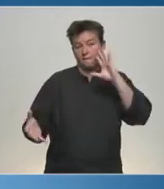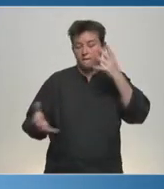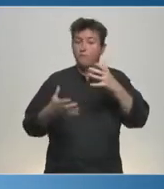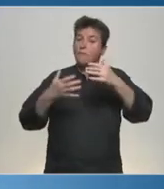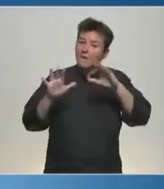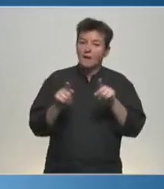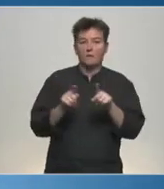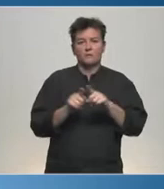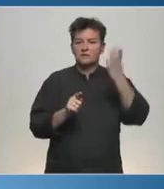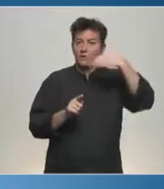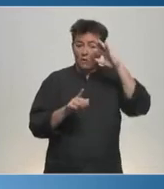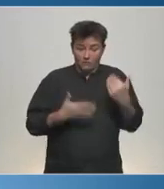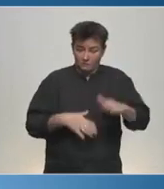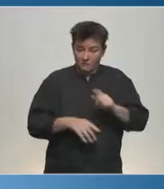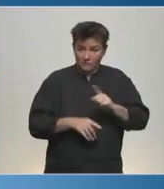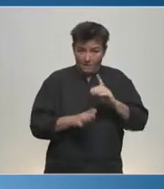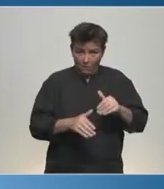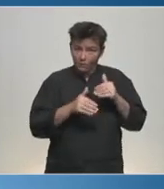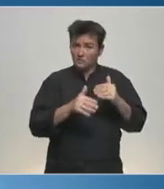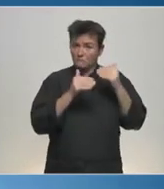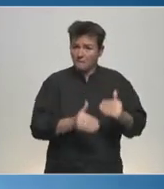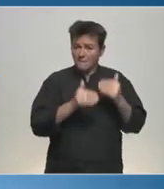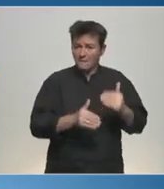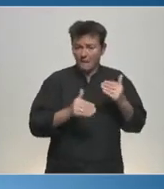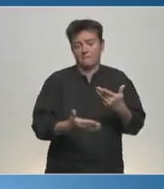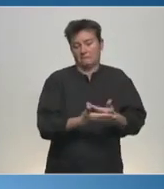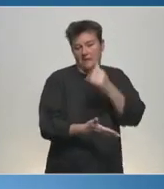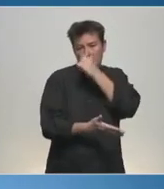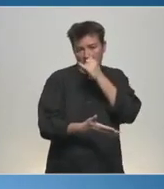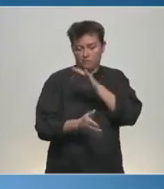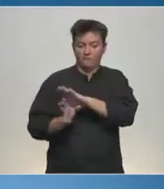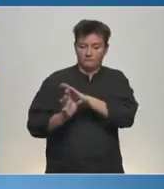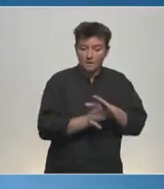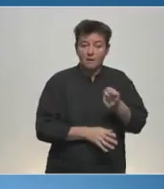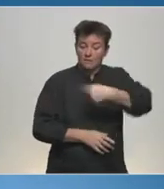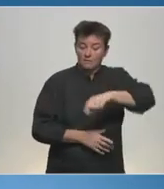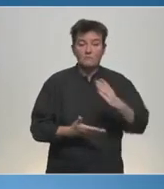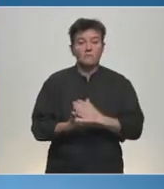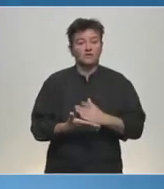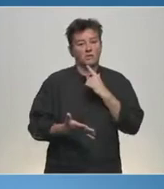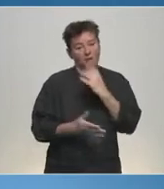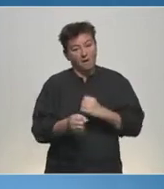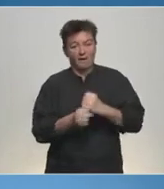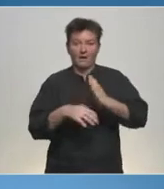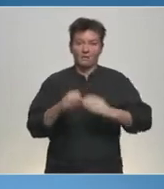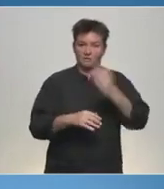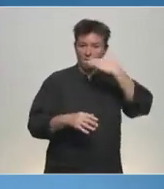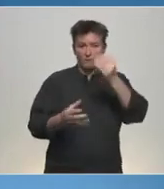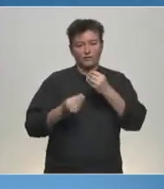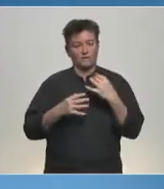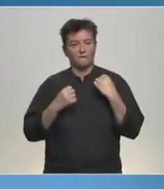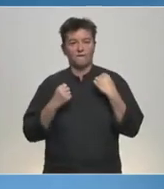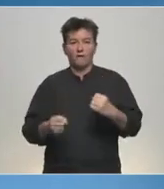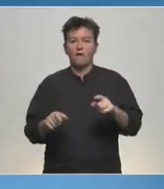Mais il serait tout aussi absurde de poursuivre dans la voie d'une Europe qui ne marche pas. Notre projet, c'est de construire l'Europe qui pourra